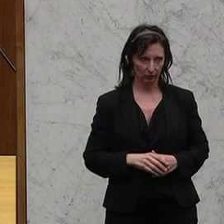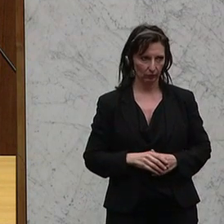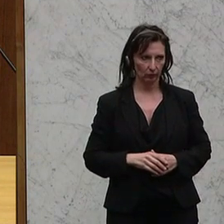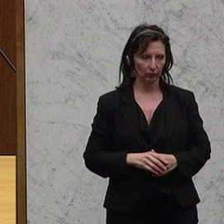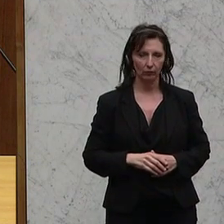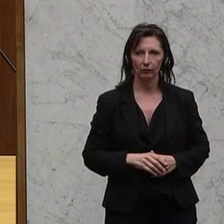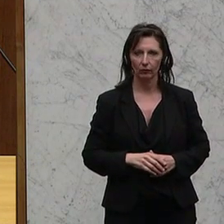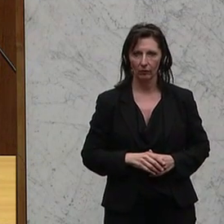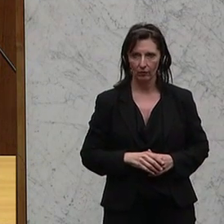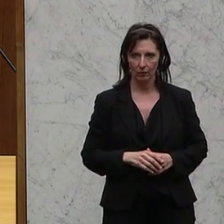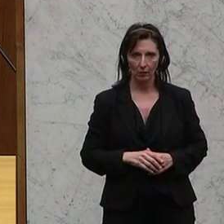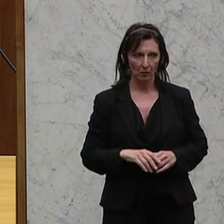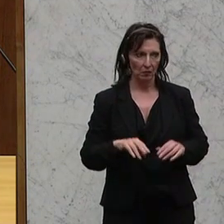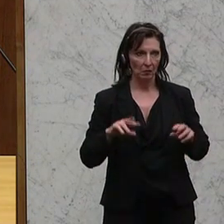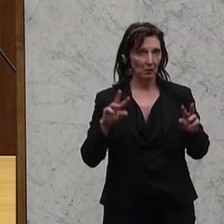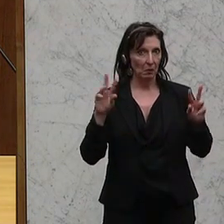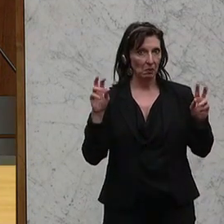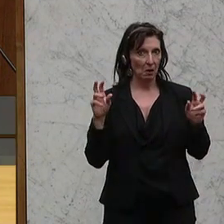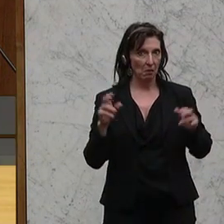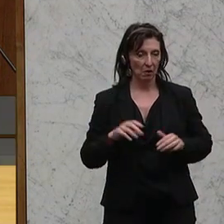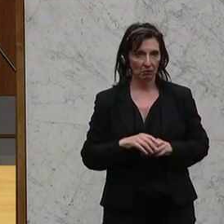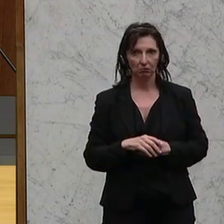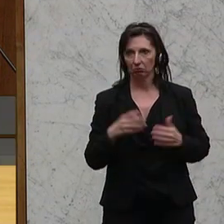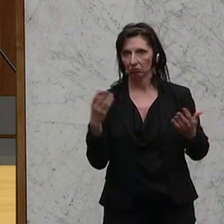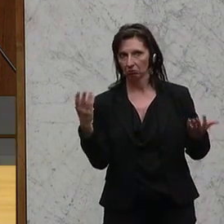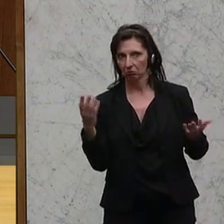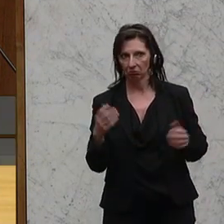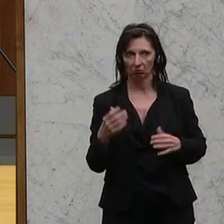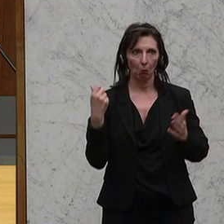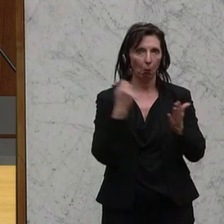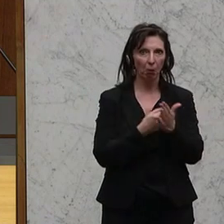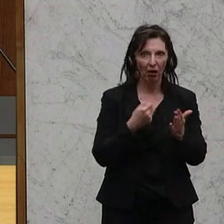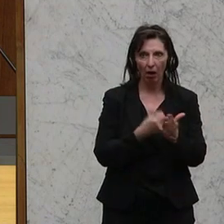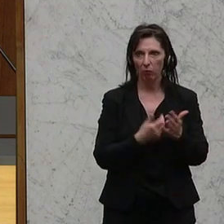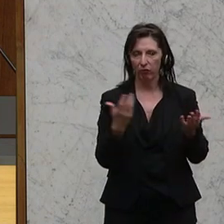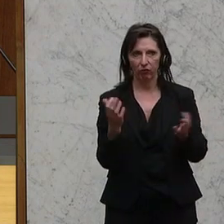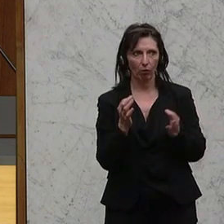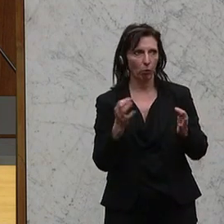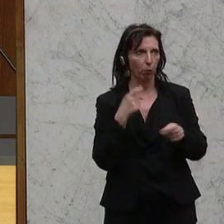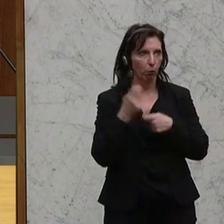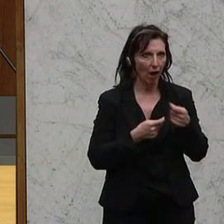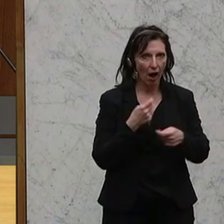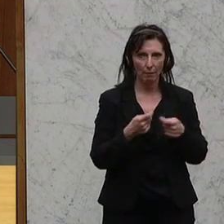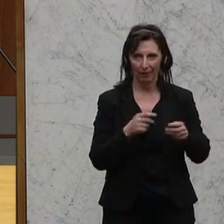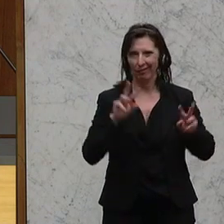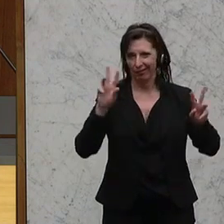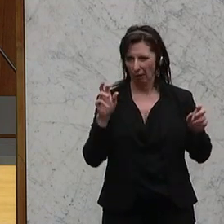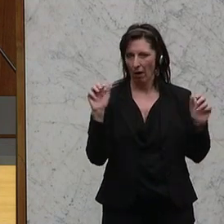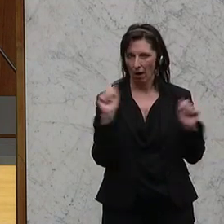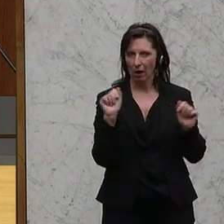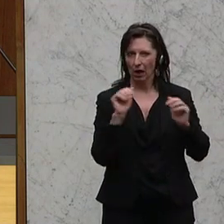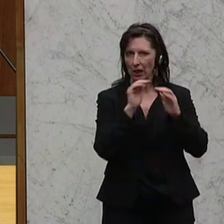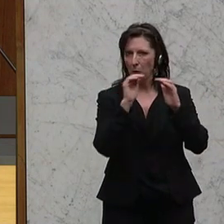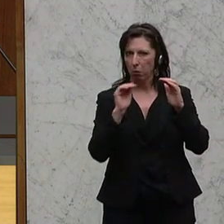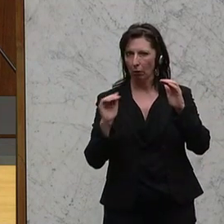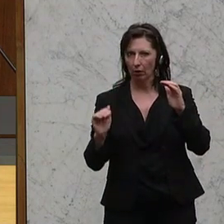Die Frage der Behandlung, wenn man so will, der Bekämpfung aus dieser Perspektive der sogenannten kalten Progression ist ja